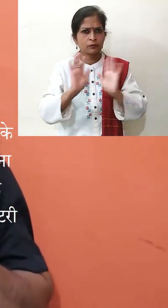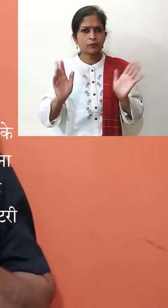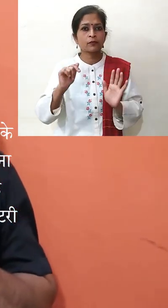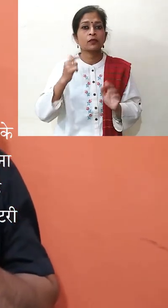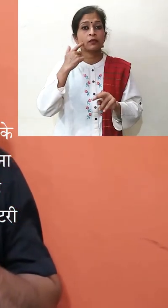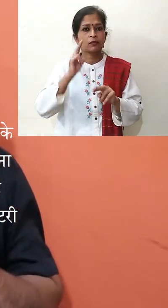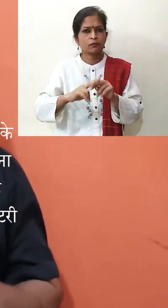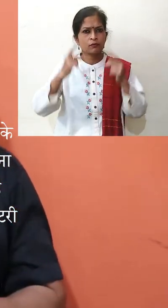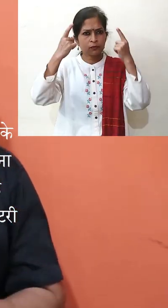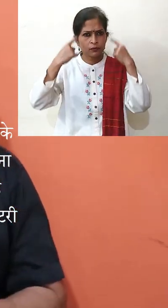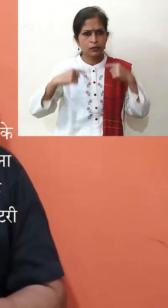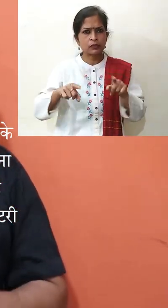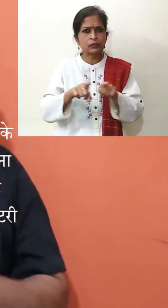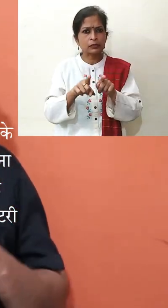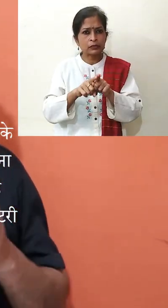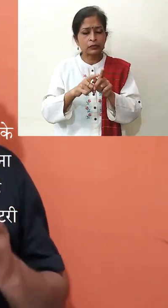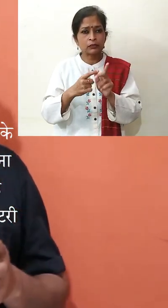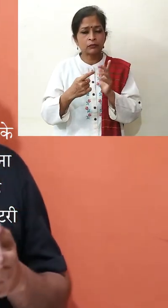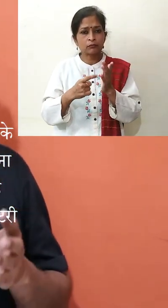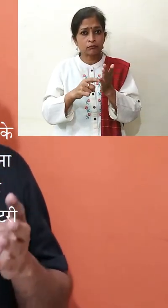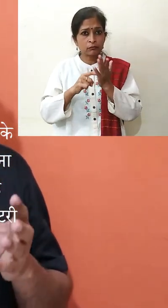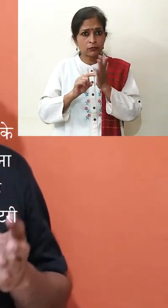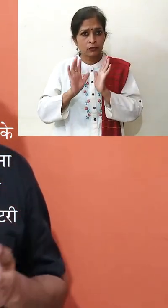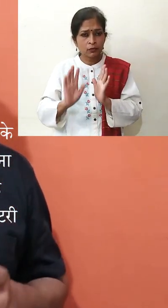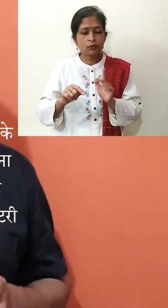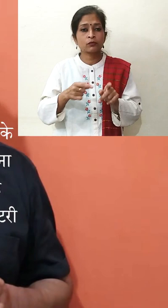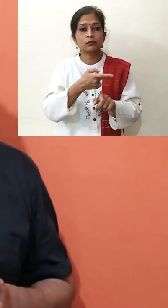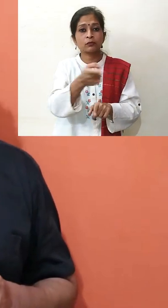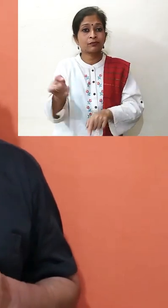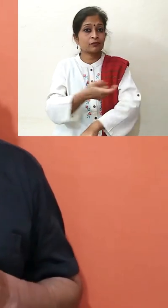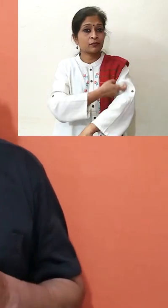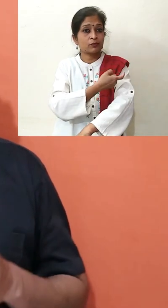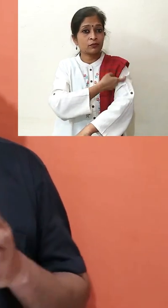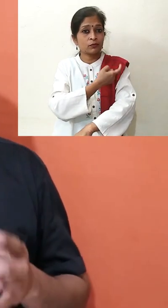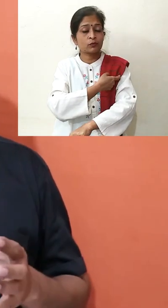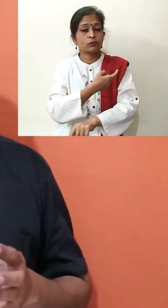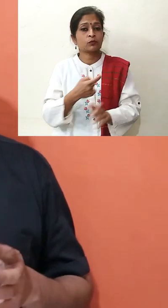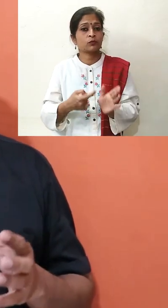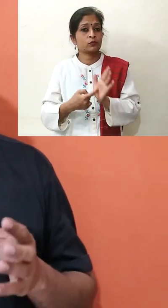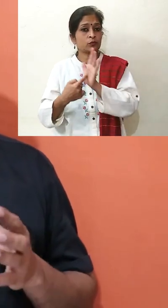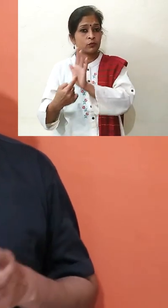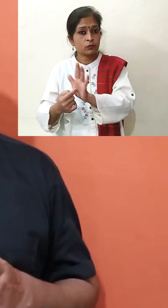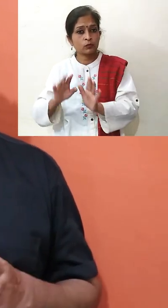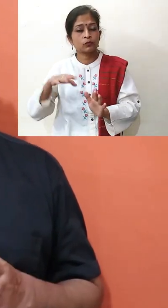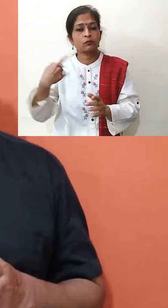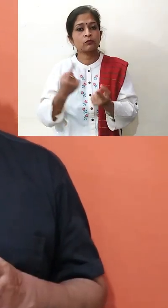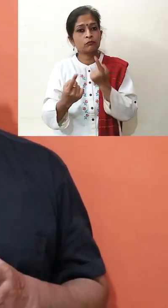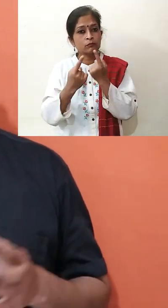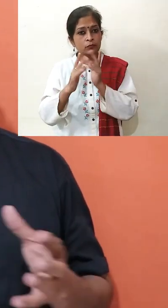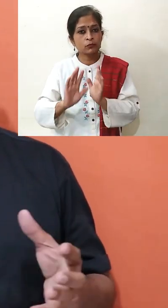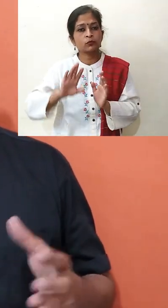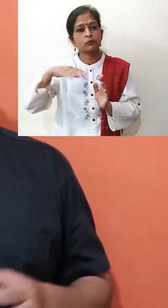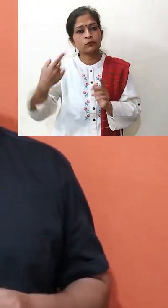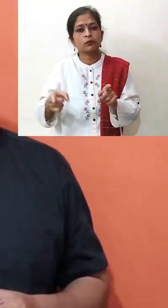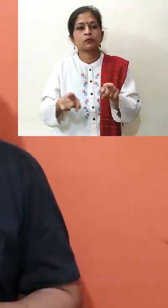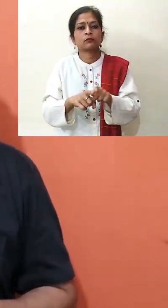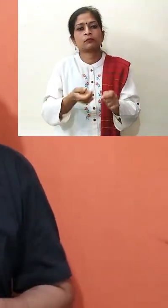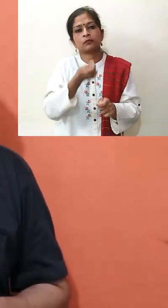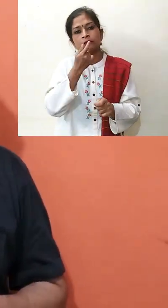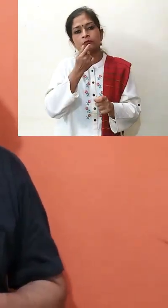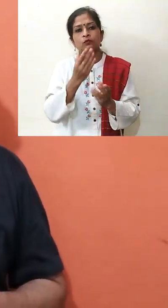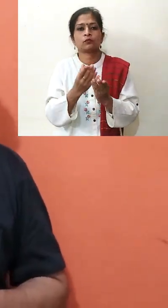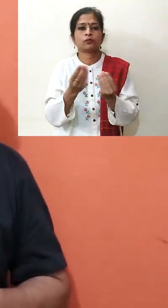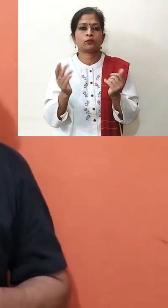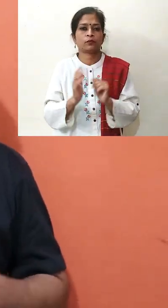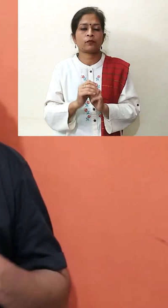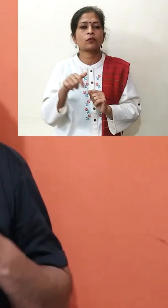यदि ऐसे कोई लक्षन आपको दिखाई भी देते हैं, तो आप अपने चिकित्सक से सला लें, और जांच करवाएं, और उची जांच करवा करके दवा लें। एक